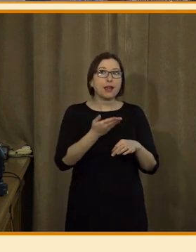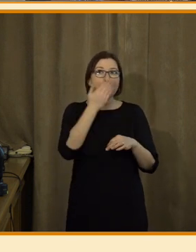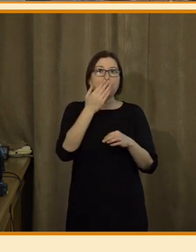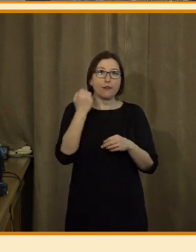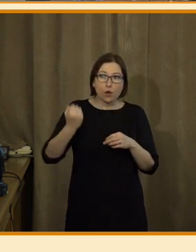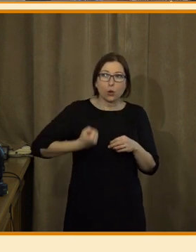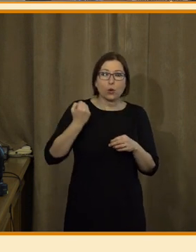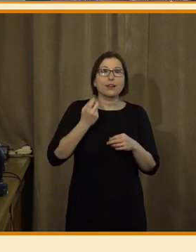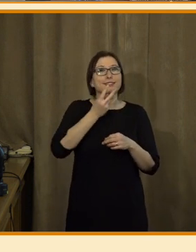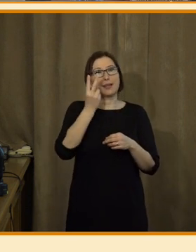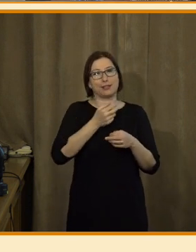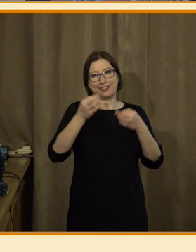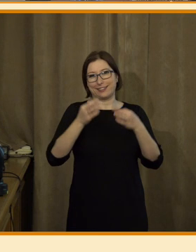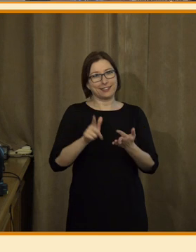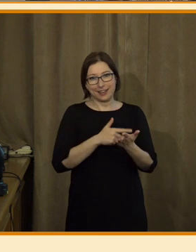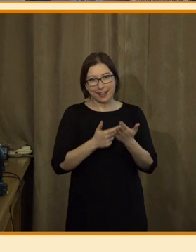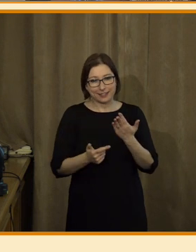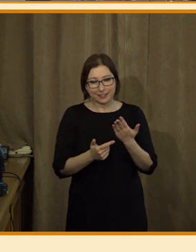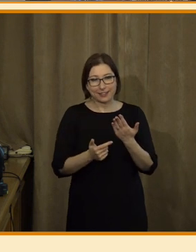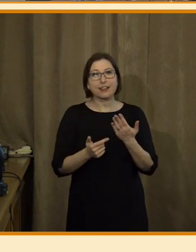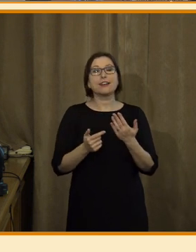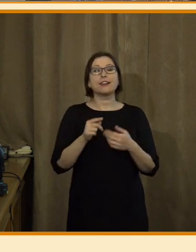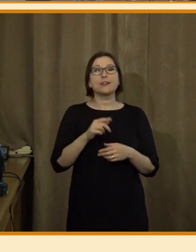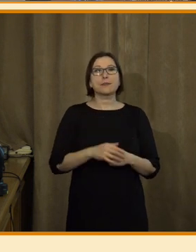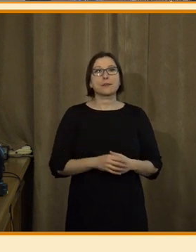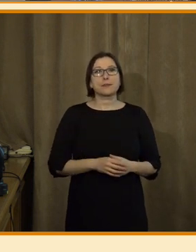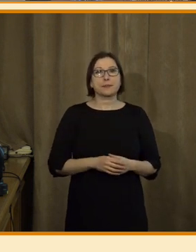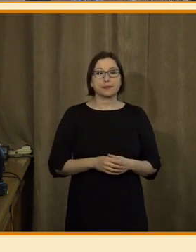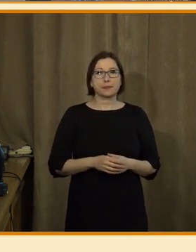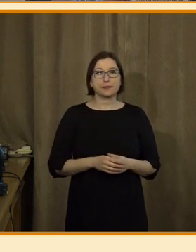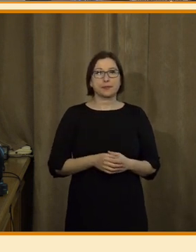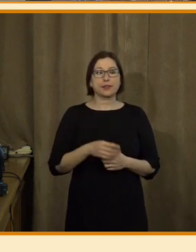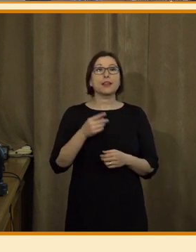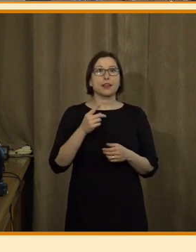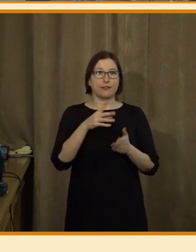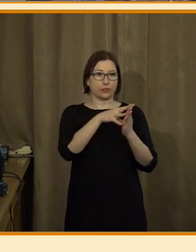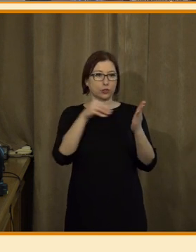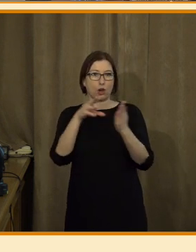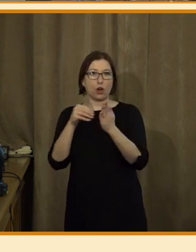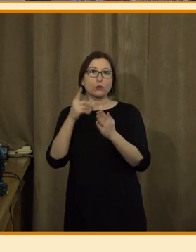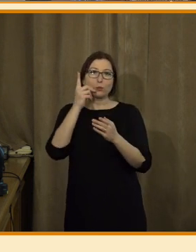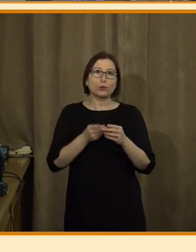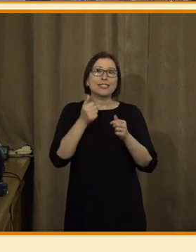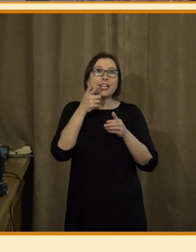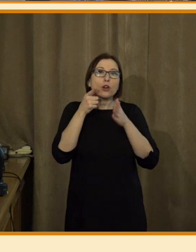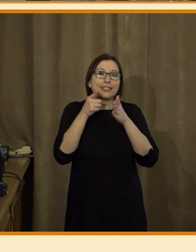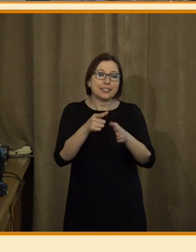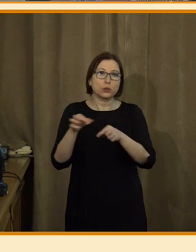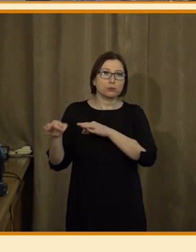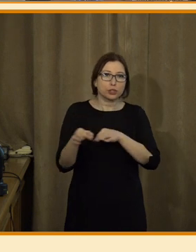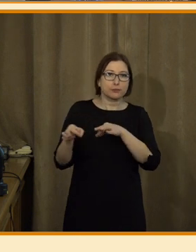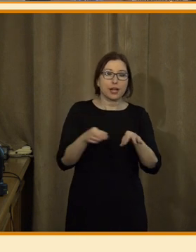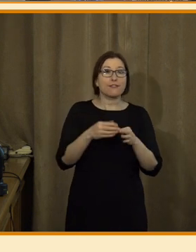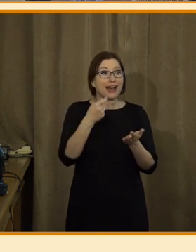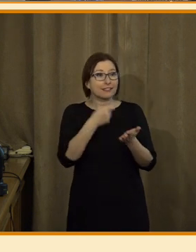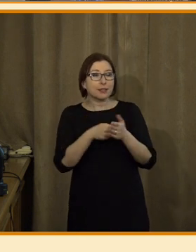fungovalo, tak ono to samozřejmě není úplně jednoduché. Ty šablony se připravují několik týdnů, záleží právě